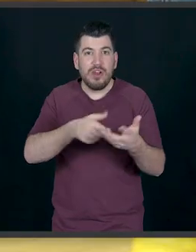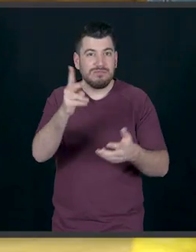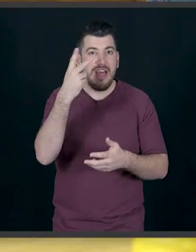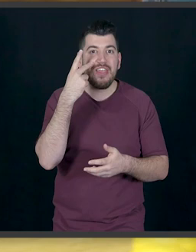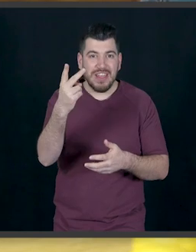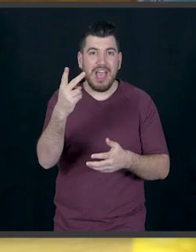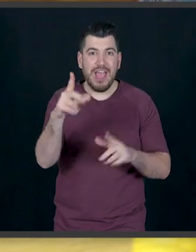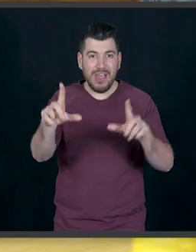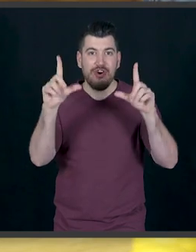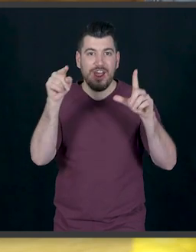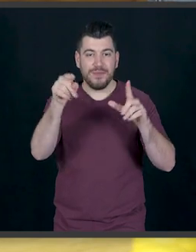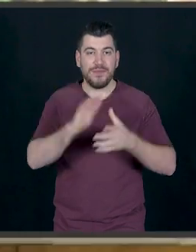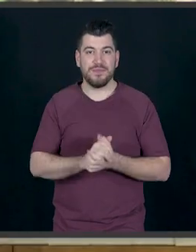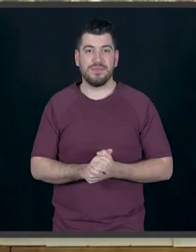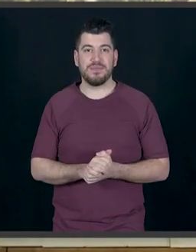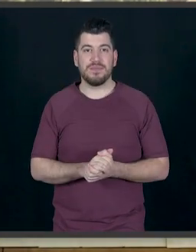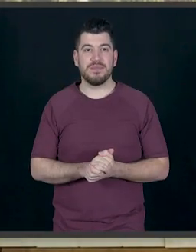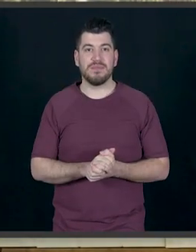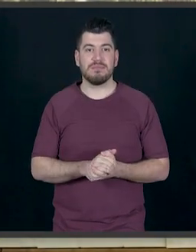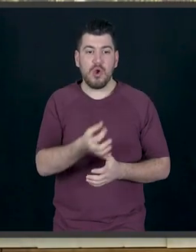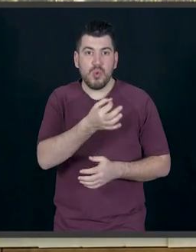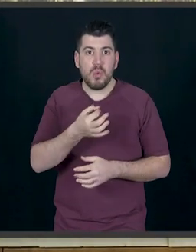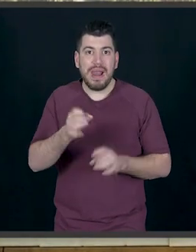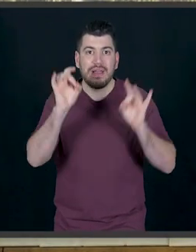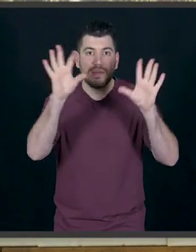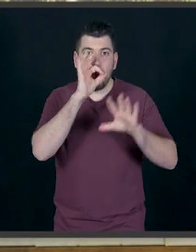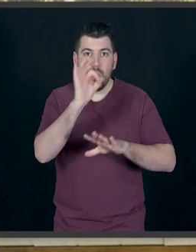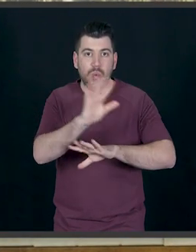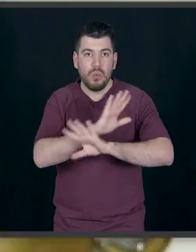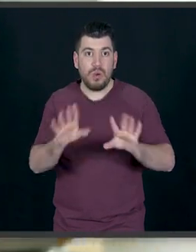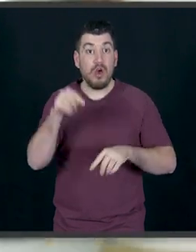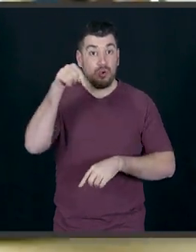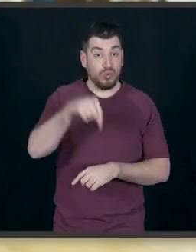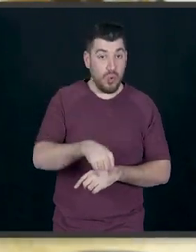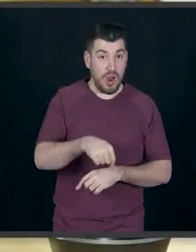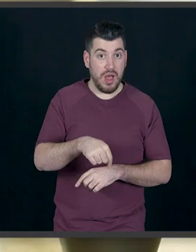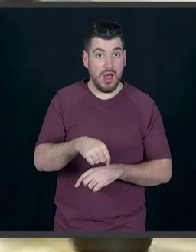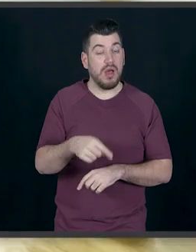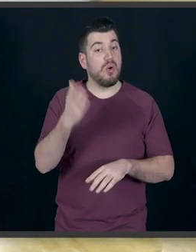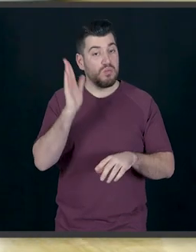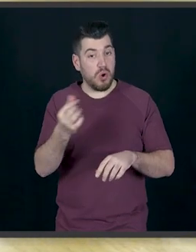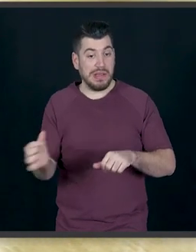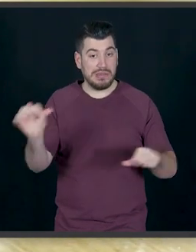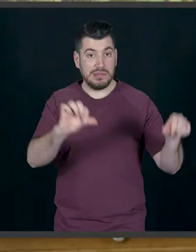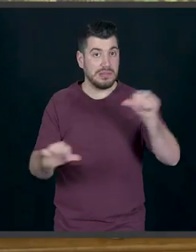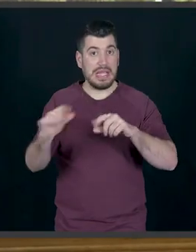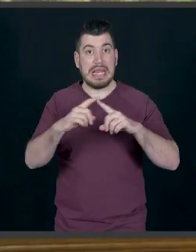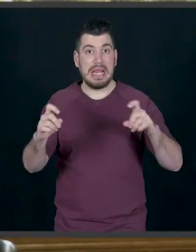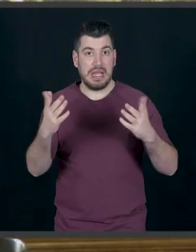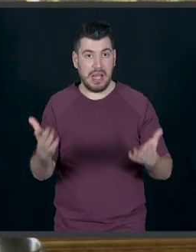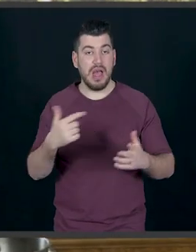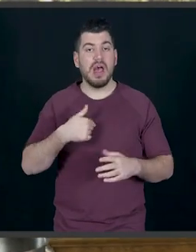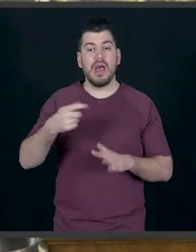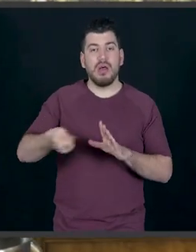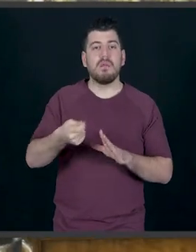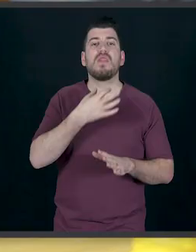χυλός, χωρίς γρομπαλάκια, χωρίς τίποτα. Τώρα θα προσθέσω τα υπόλοιπα μου υλικά και το σύρμα